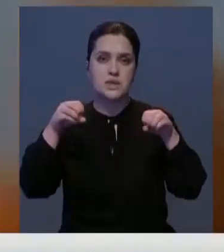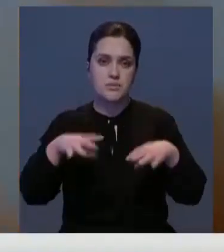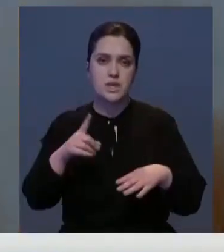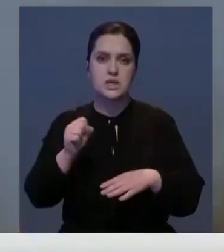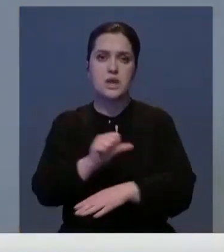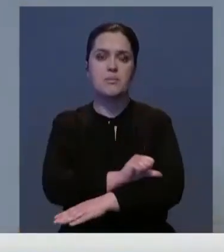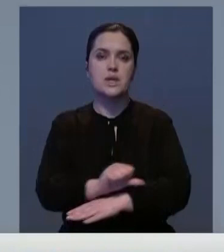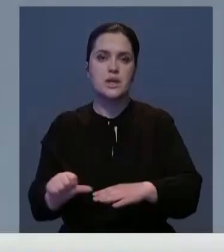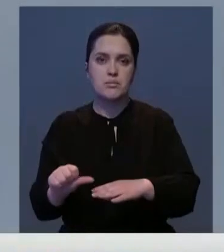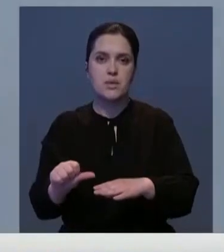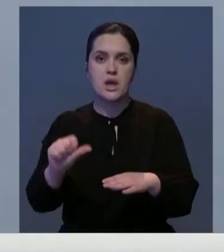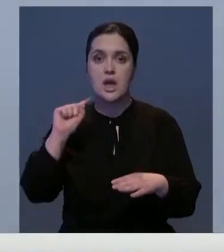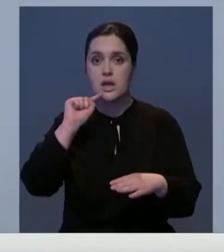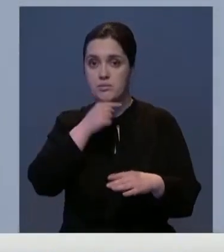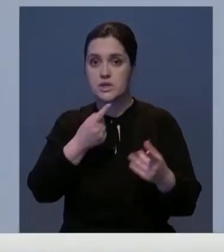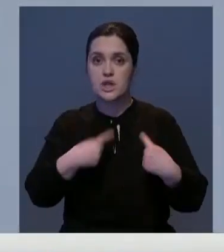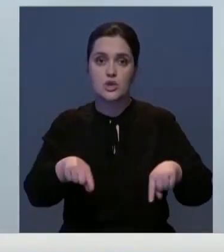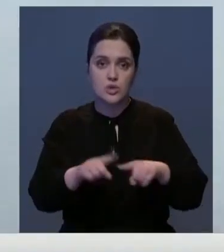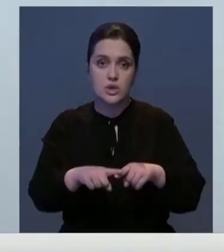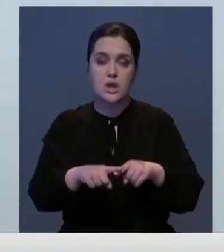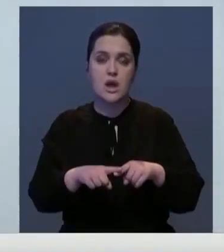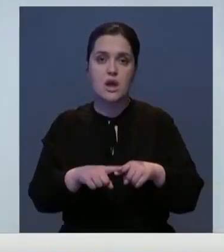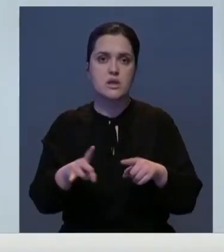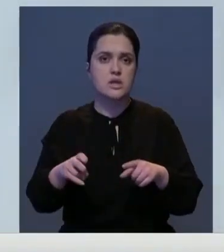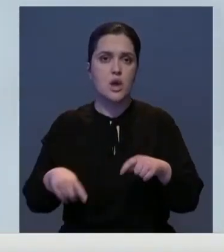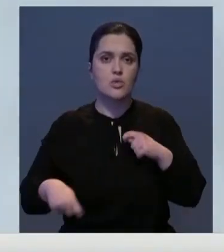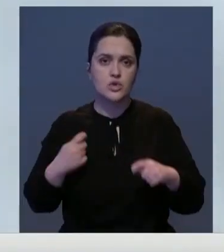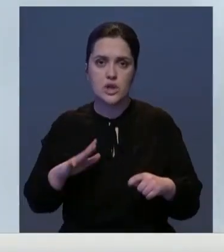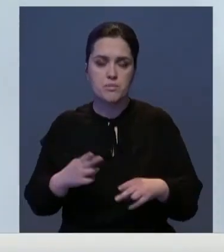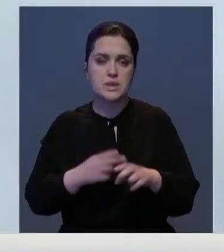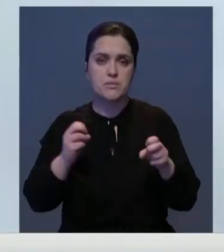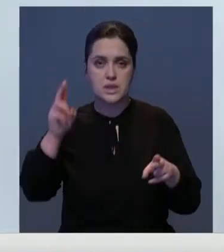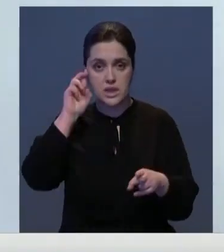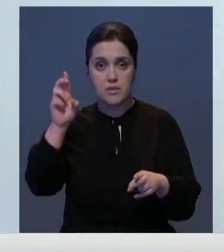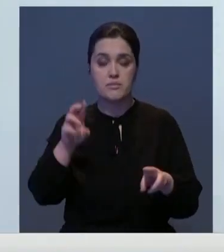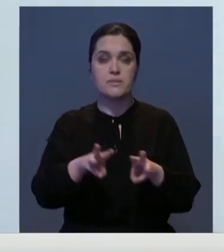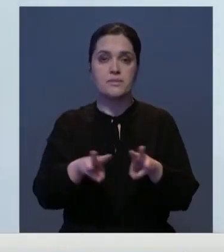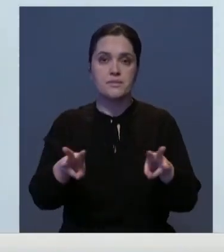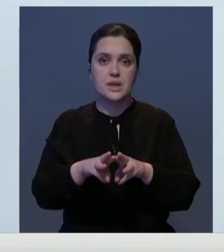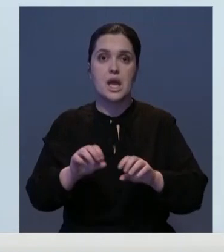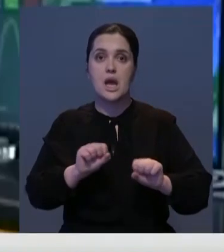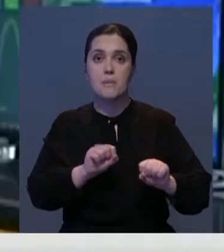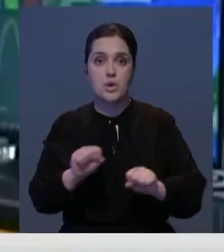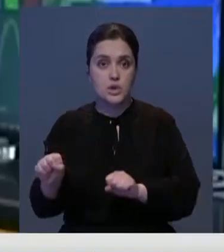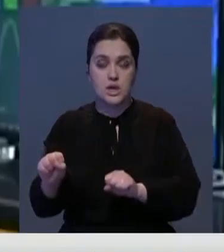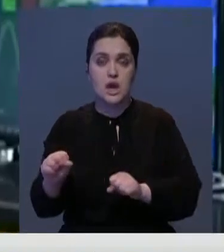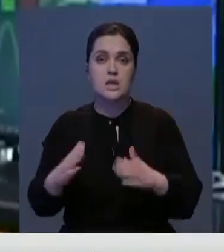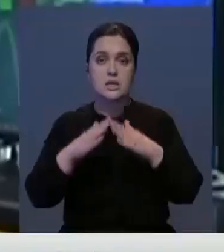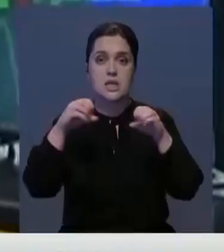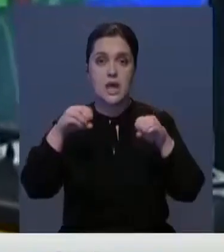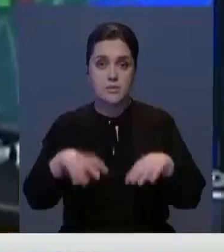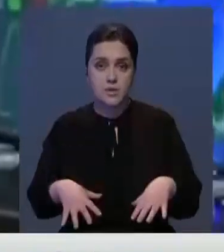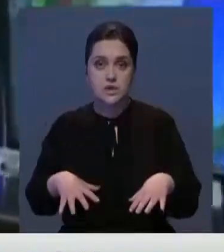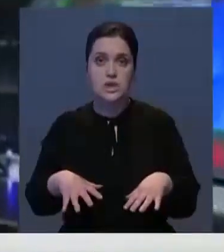приземлилась за пределами исключительно экономической зоны, не нанеся ущерба безопасности страны. В Министерстве обороны запуск